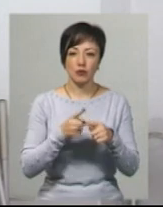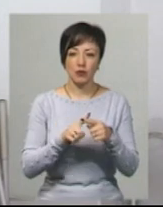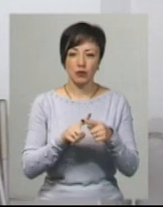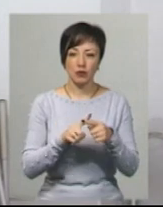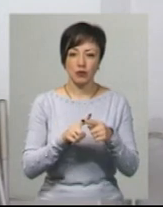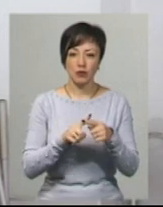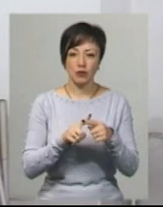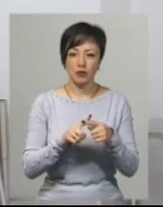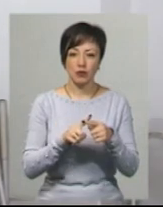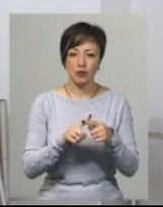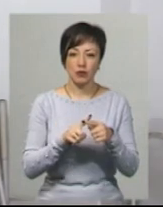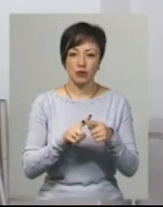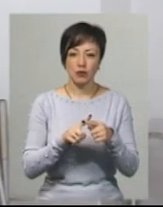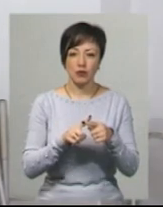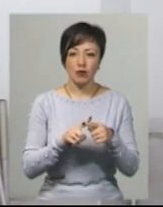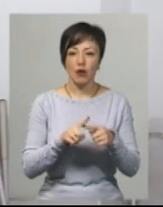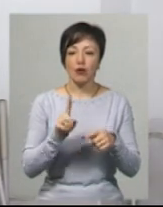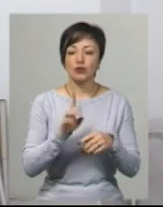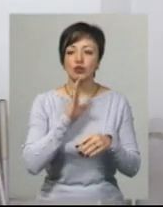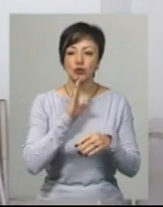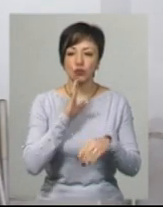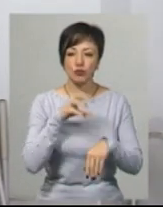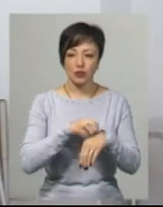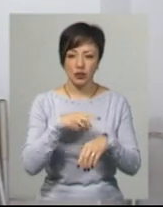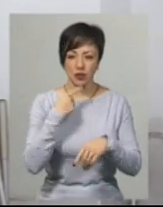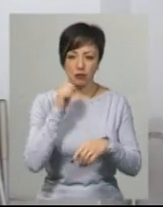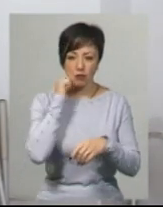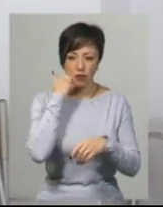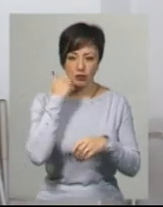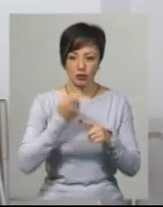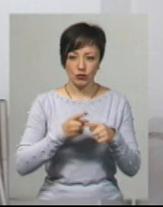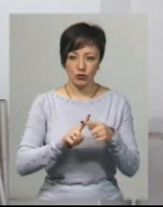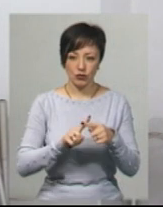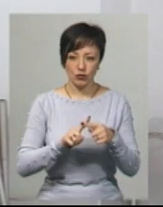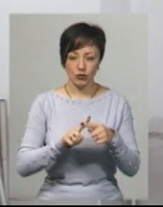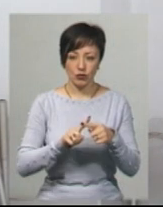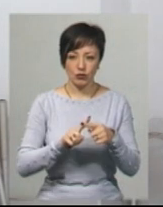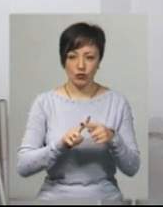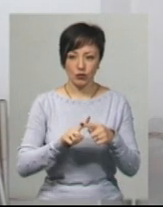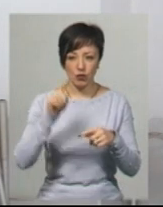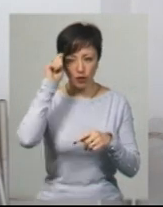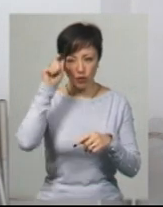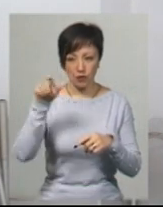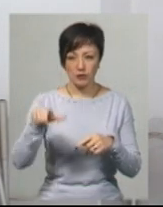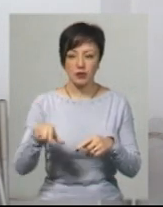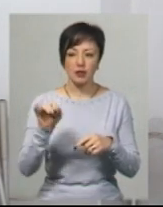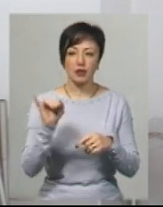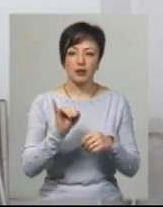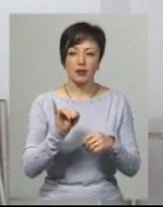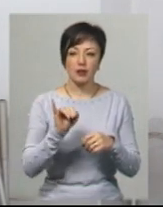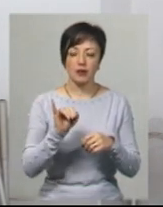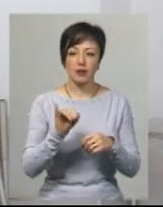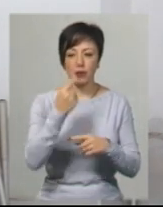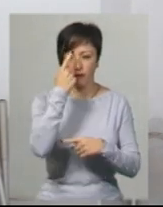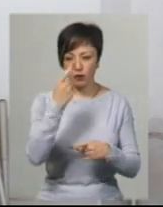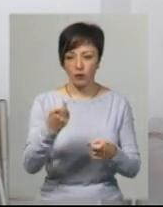кожу жінку, бабушку цього хлопця, і йому